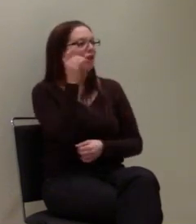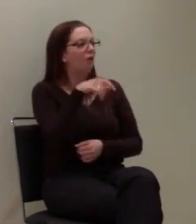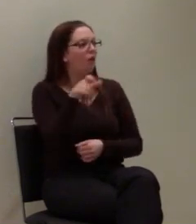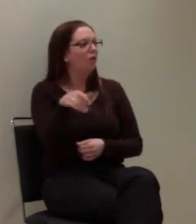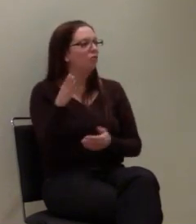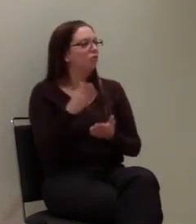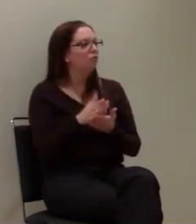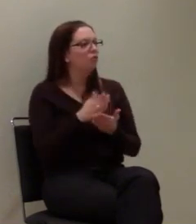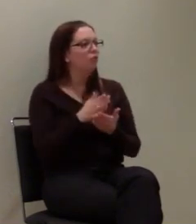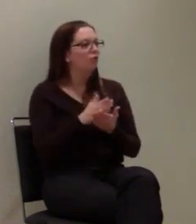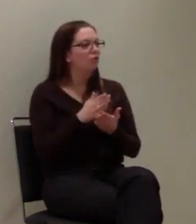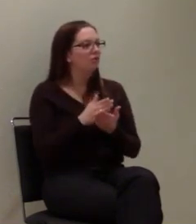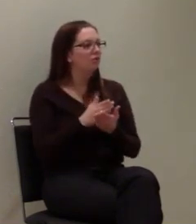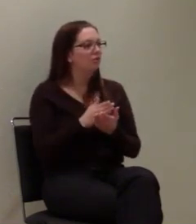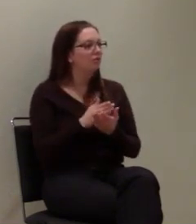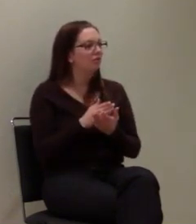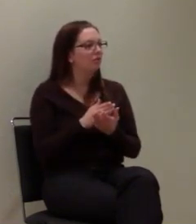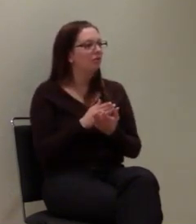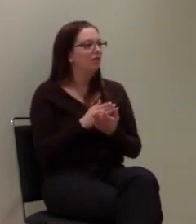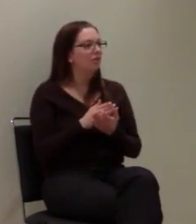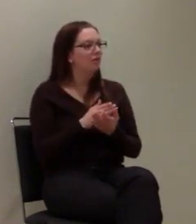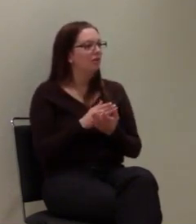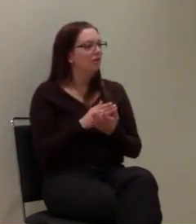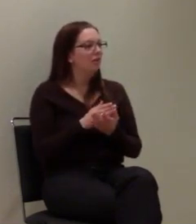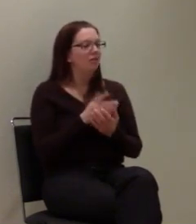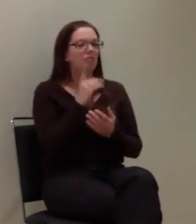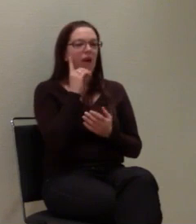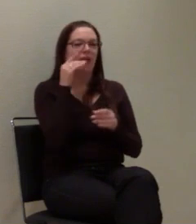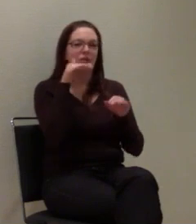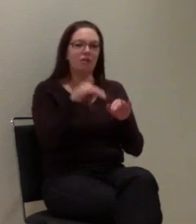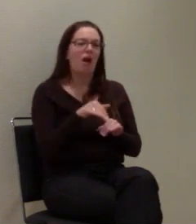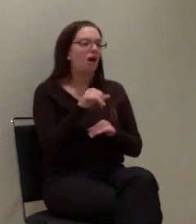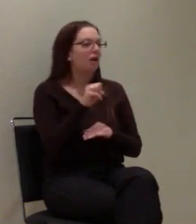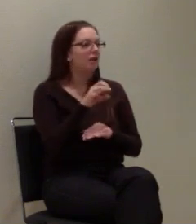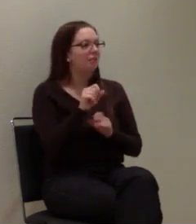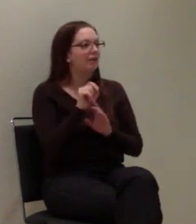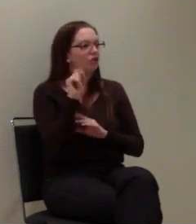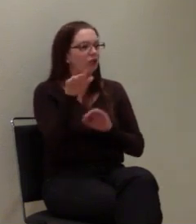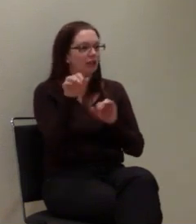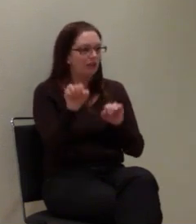Ich meine, es ist so, dass die Mehrheit der Bevölkerung natürlich ein Handy haben, das SMS-fähig ist.